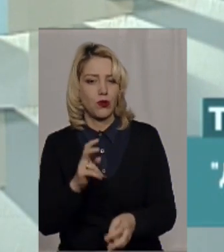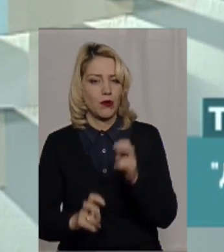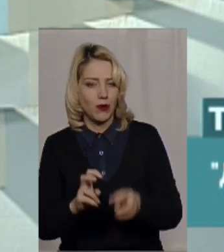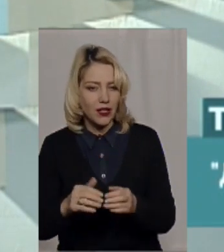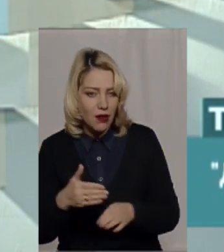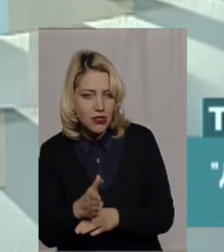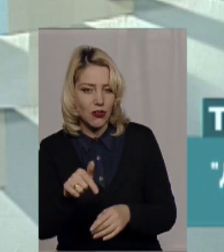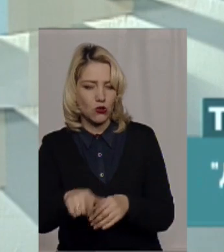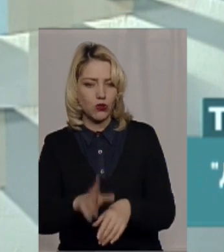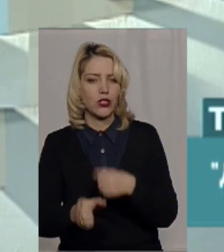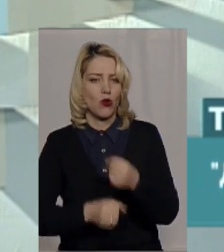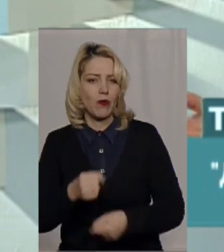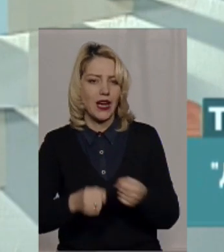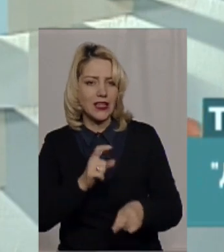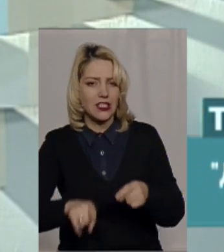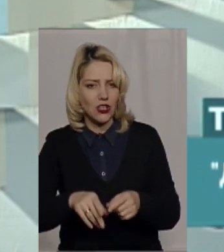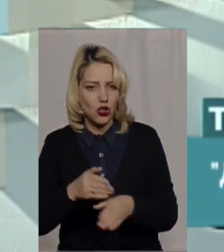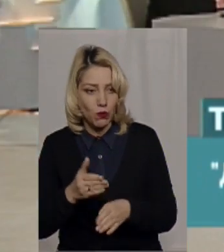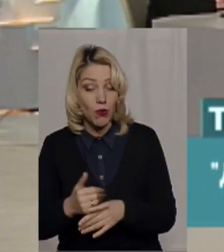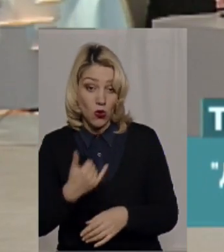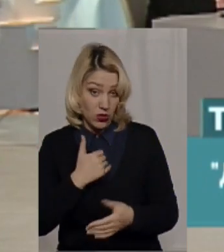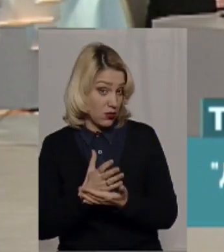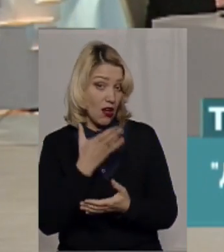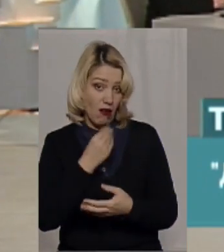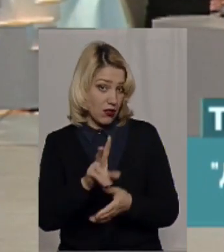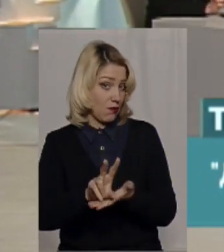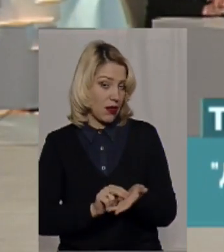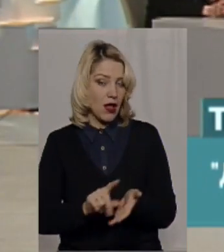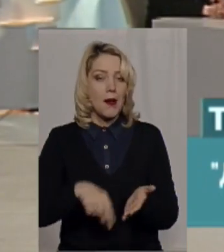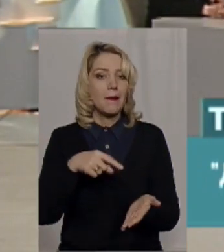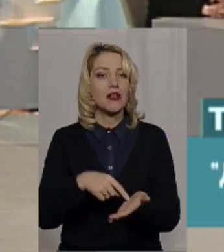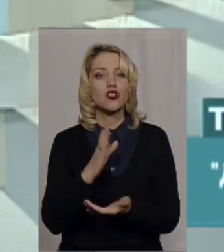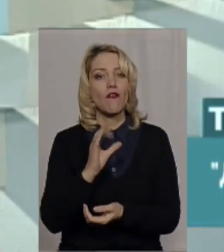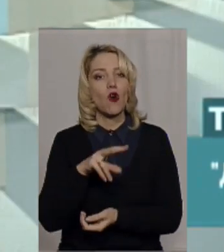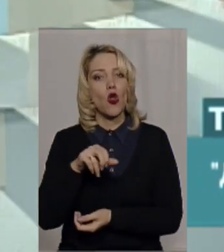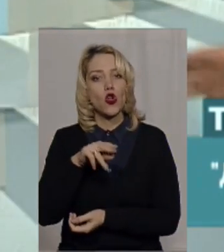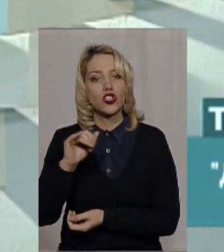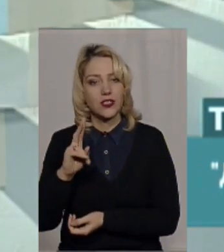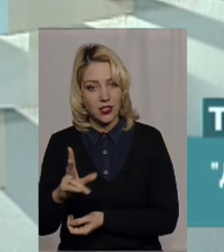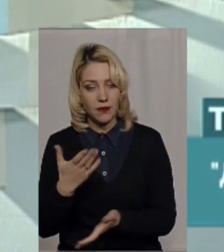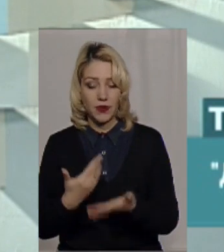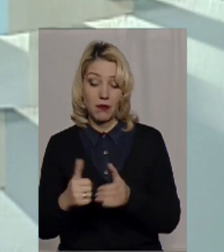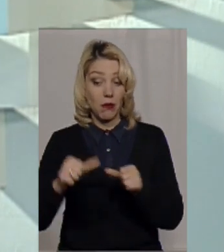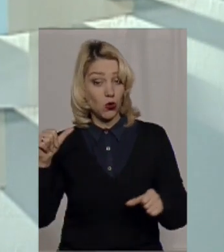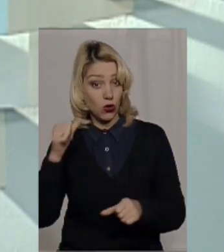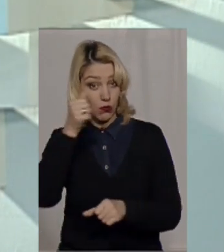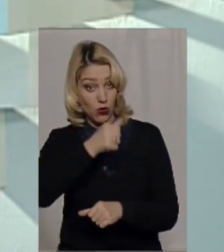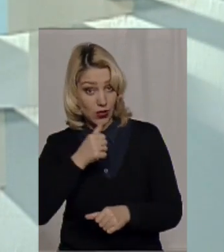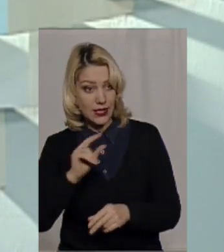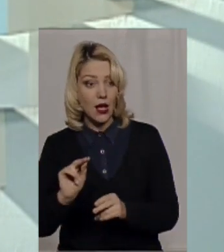сюди будуть добиратися скоро. І нас є дуже гарний приклад. Місто Волочиськ. Ще в минулому році, до речі,